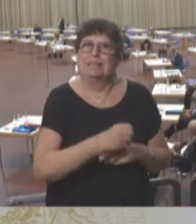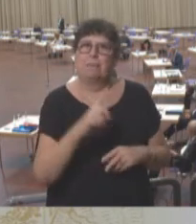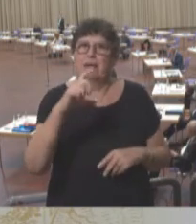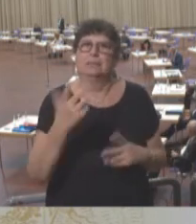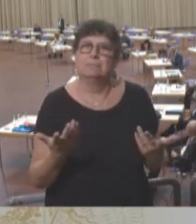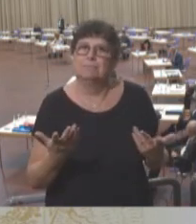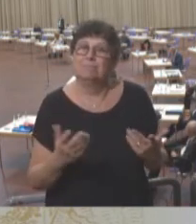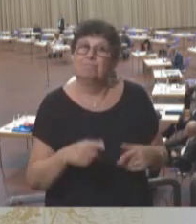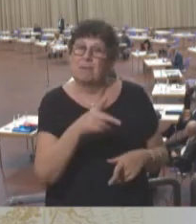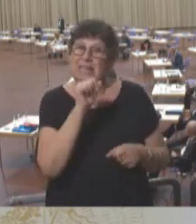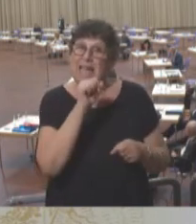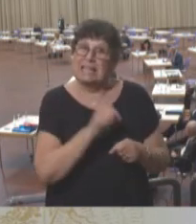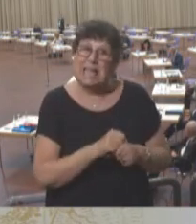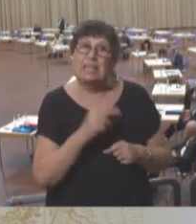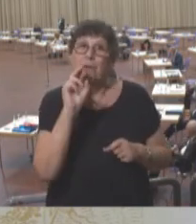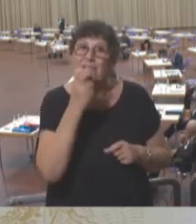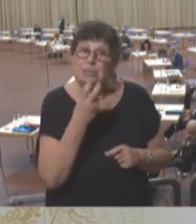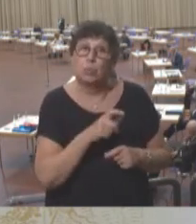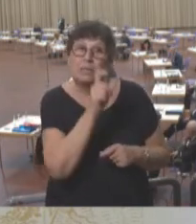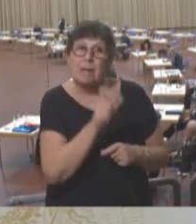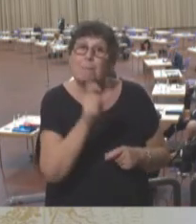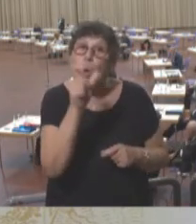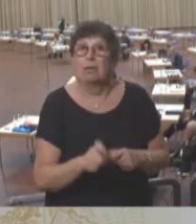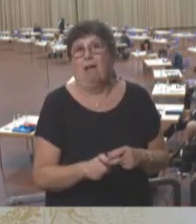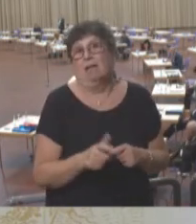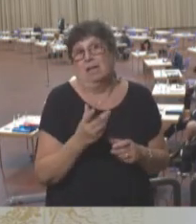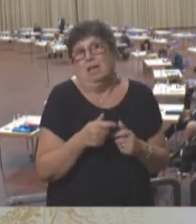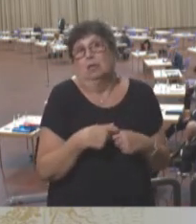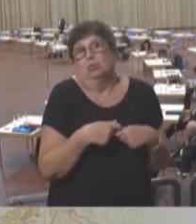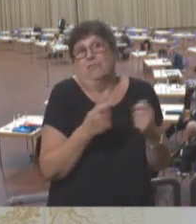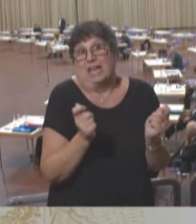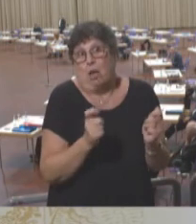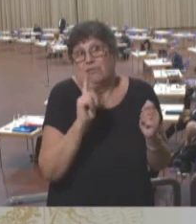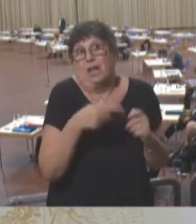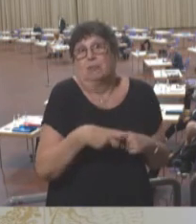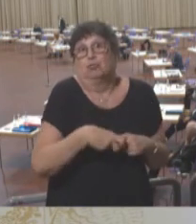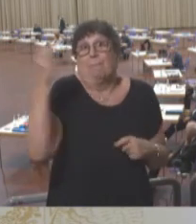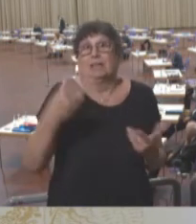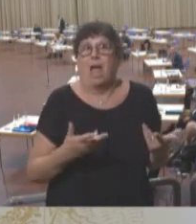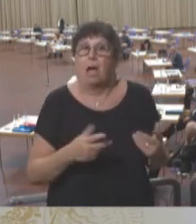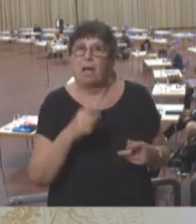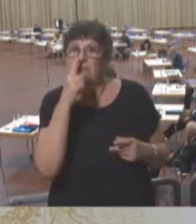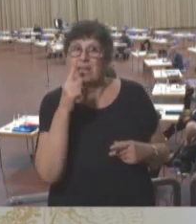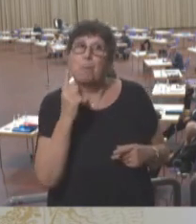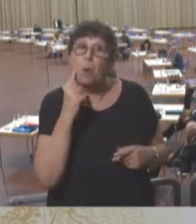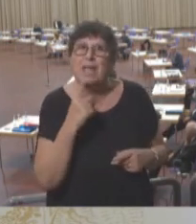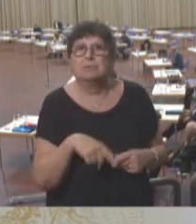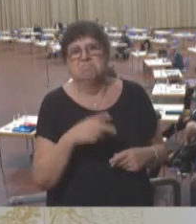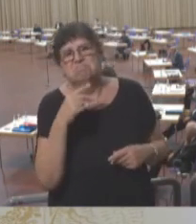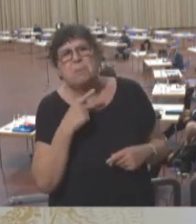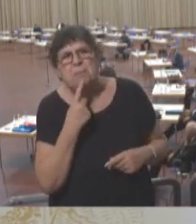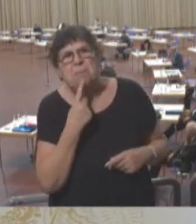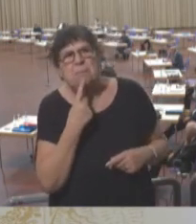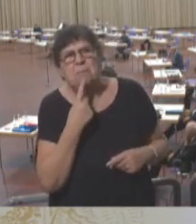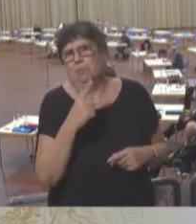sagen. Man kann das versuchen, den Bürgerinnen als Champagner zu verkaufen. Aber wenn man es probiert, wird man feststellen, es ist nur Sprudel drin.